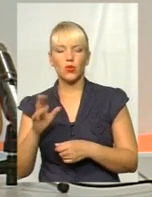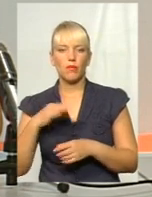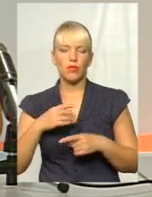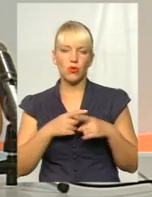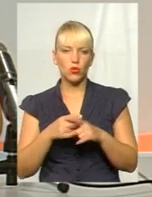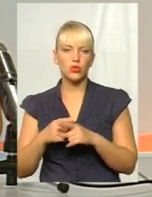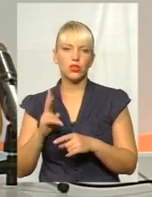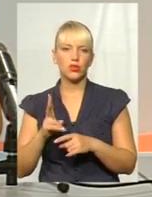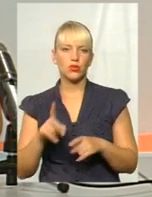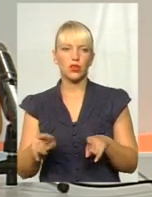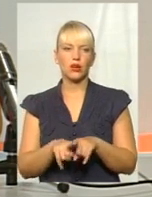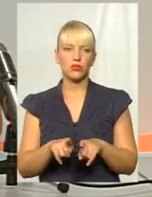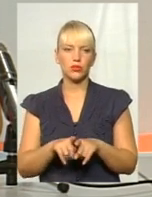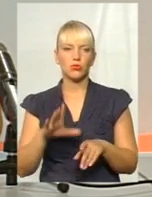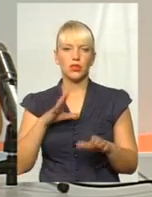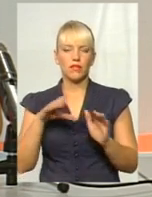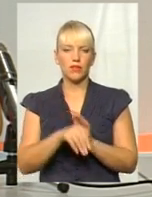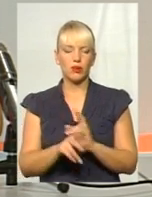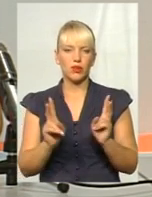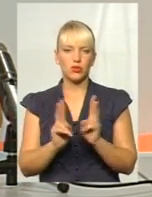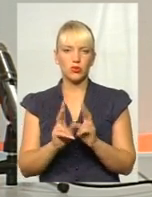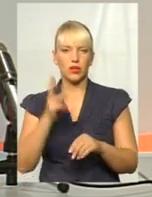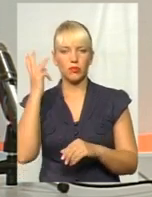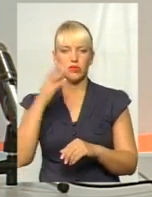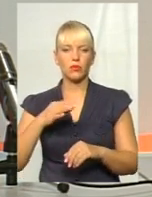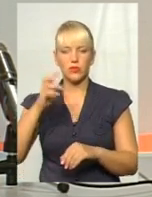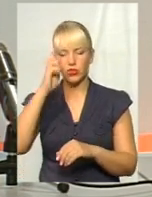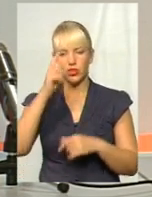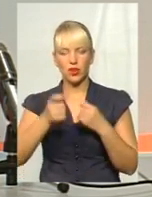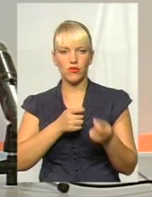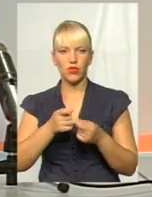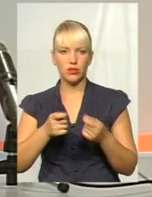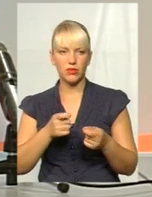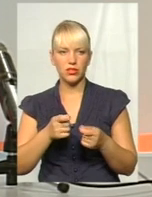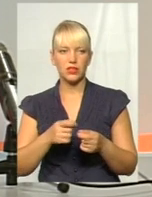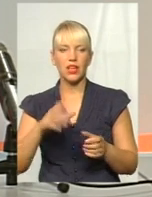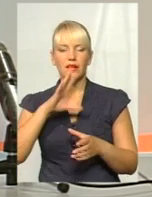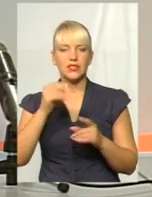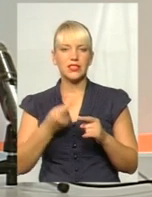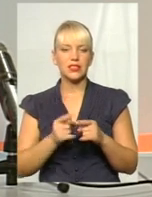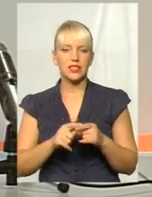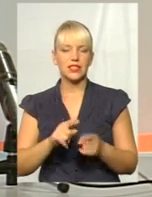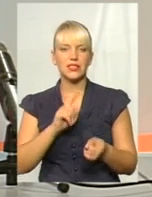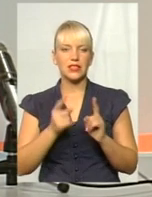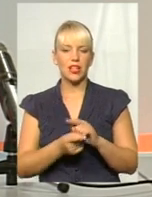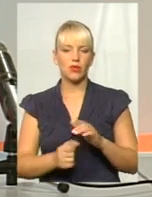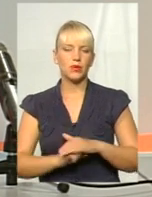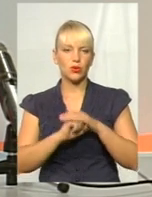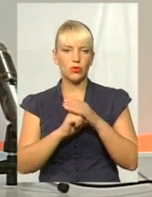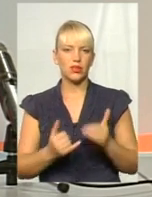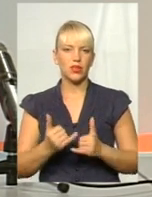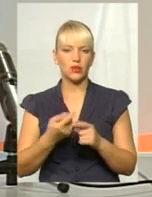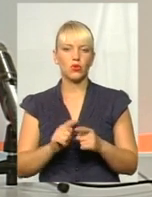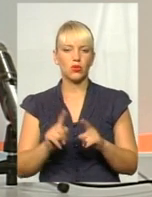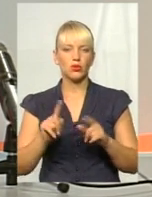які також відбувалися в рамках зустрічі в Хмельницькій обласній державній адміністрації. Все це стало підгрунтям для того, щоб був